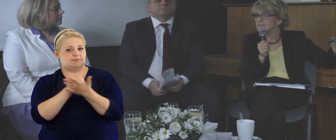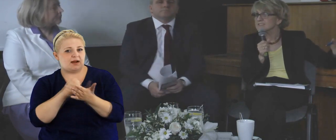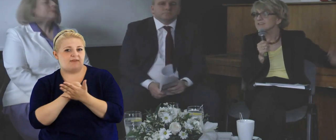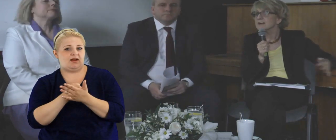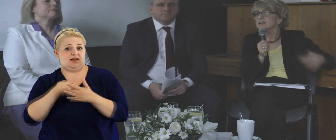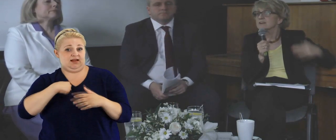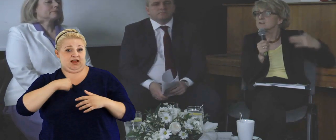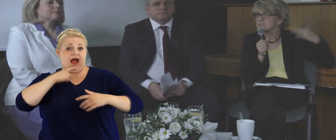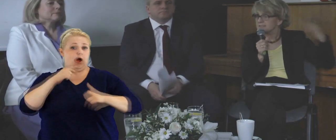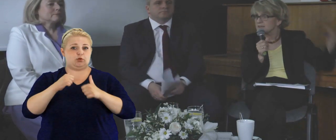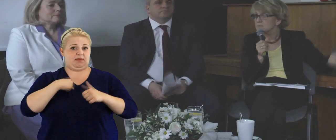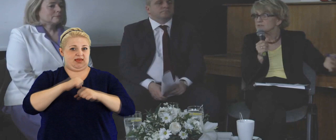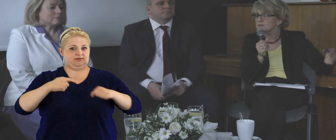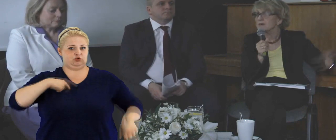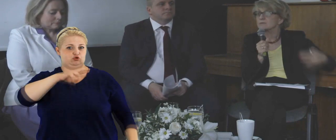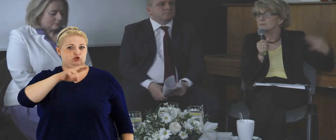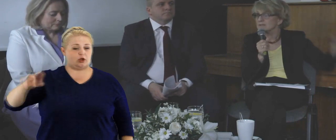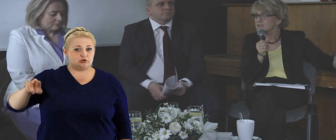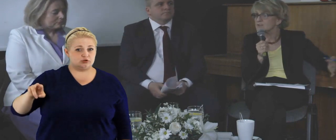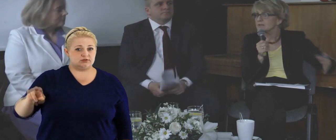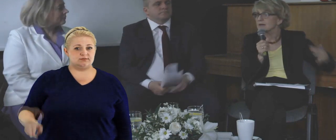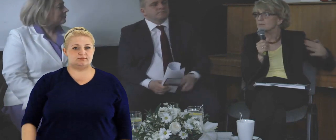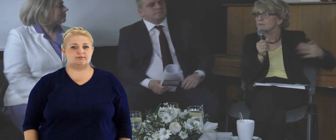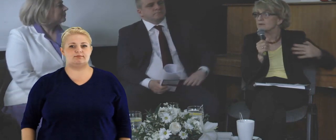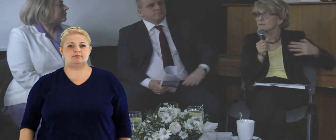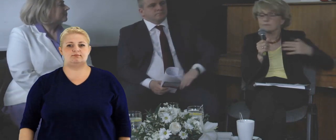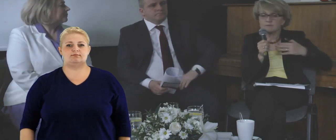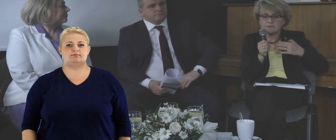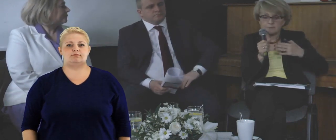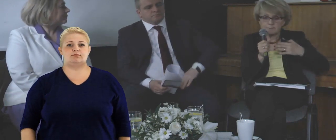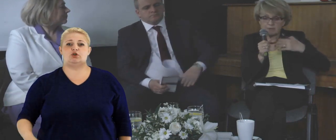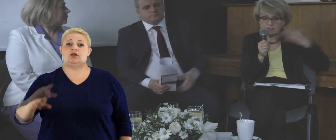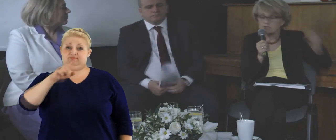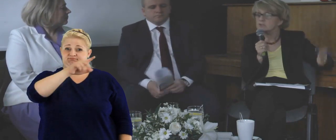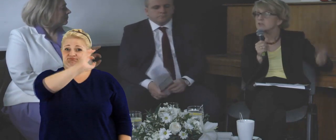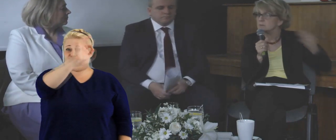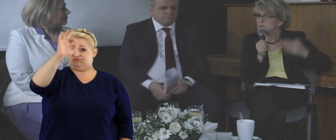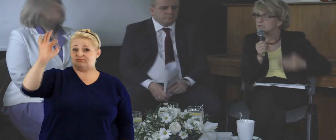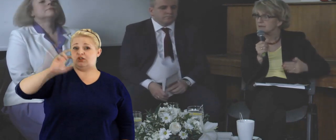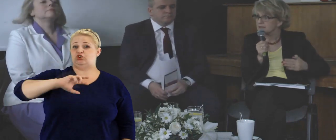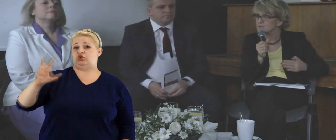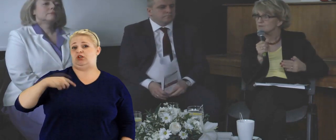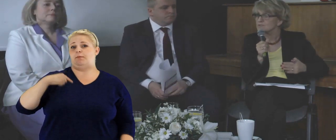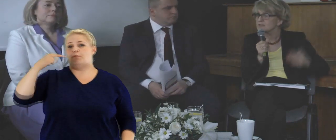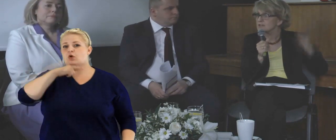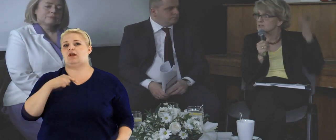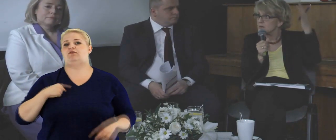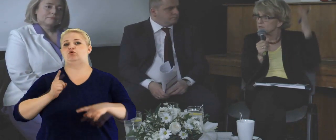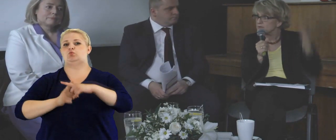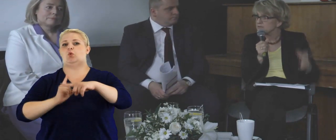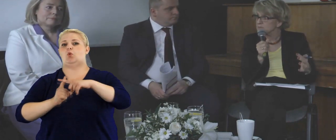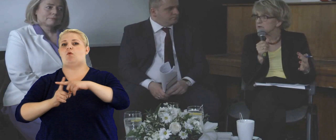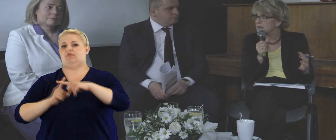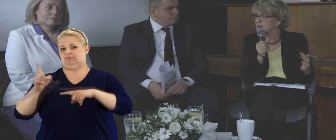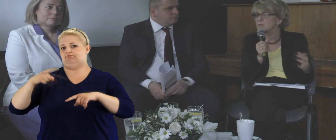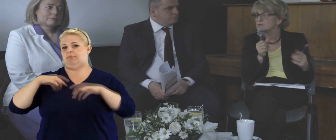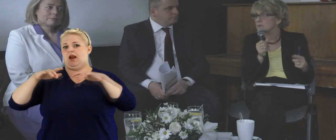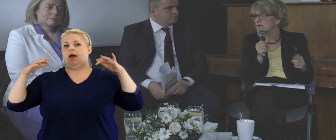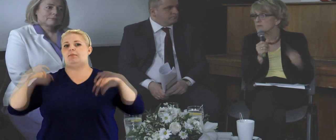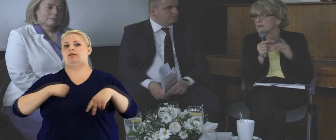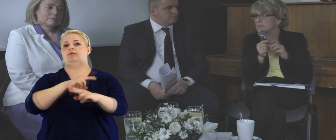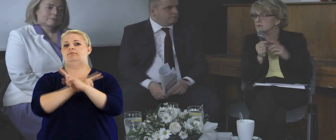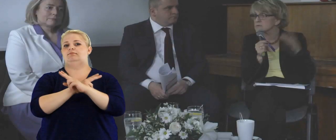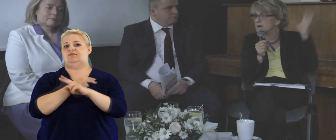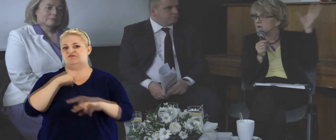sprawą jest, czy stajemy się automatycznie jakby rzecznikiem ich interesów, czy też potrafimy jako